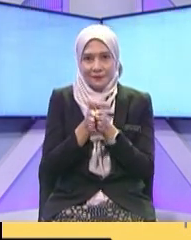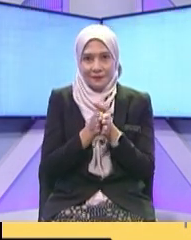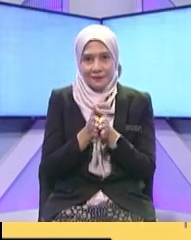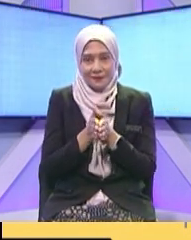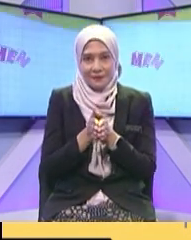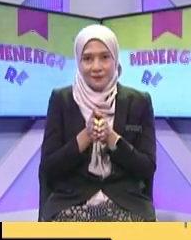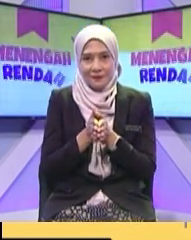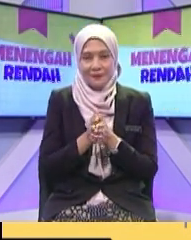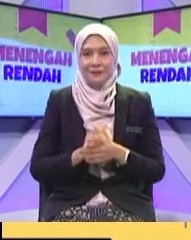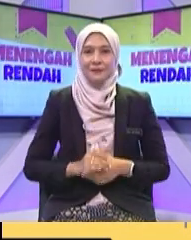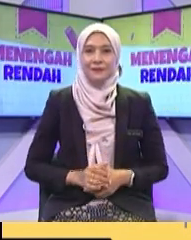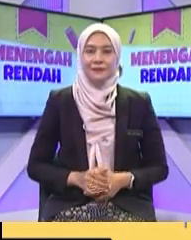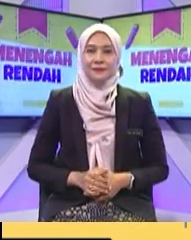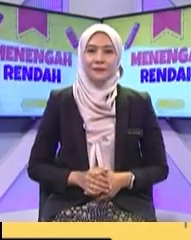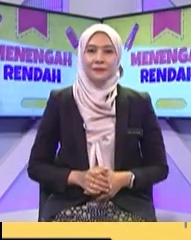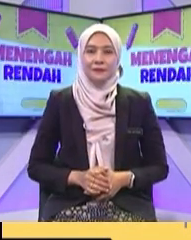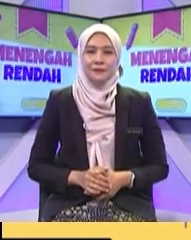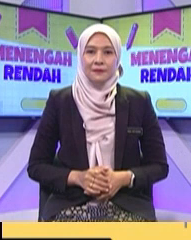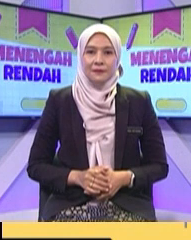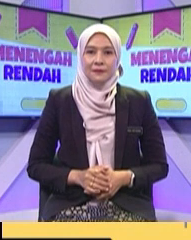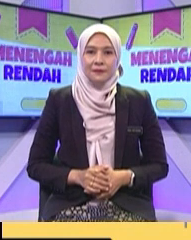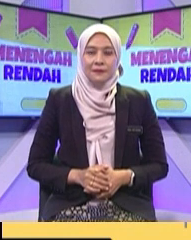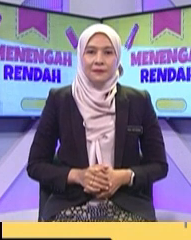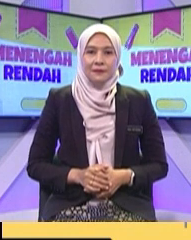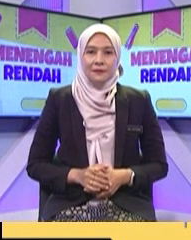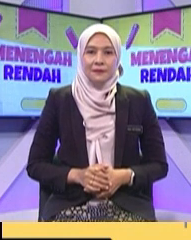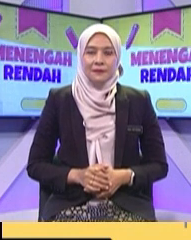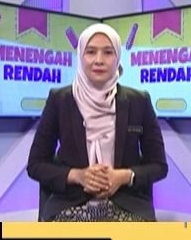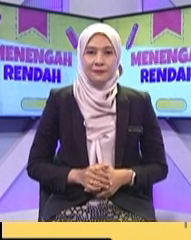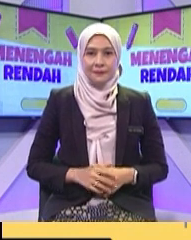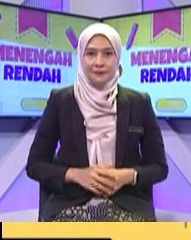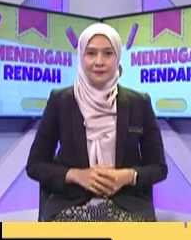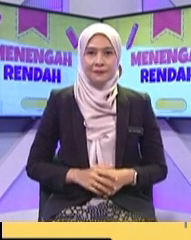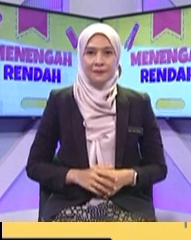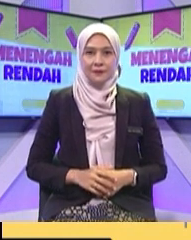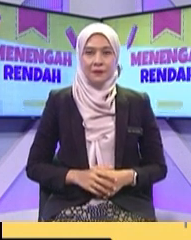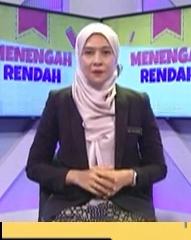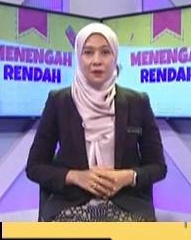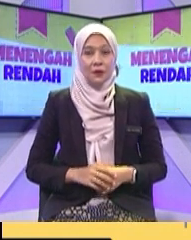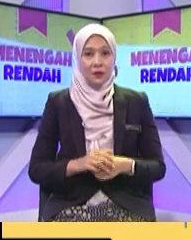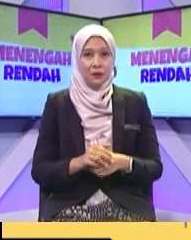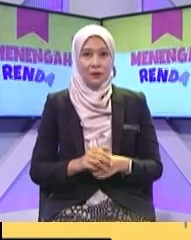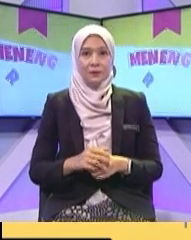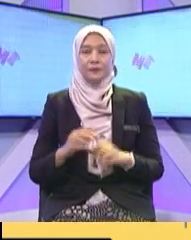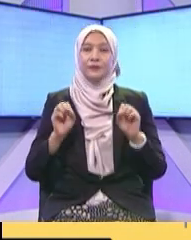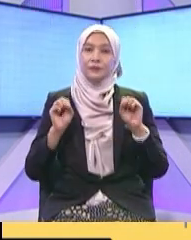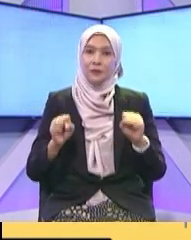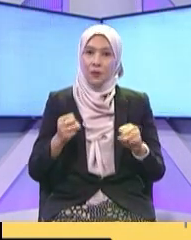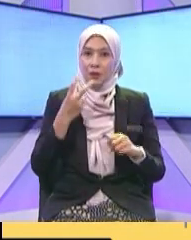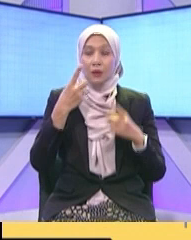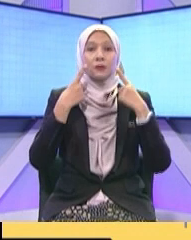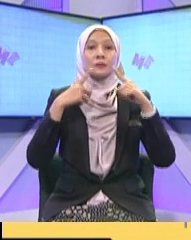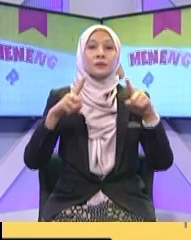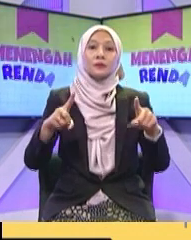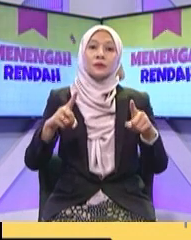Insan bermaklumat Okey Seterusnya Kita pergi pada Siaran langsung Melalui aplikasi setelah Membolehkan penonton Menyaksikan